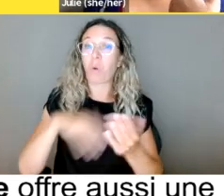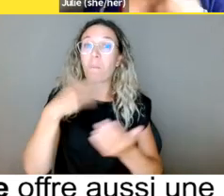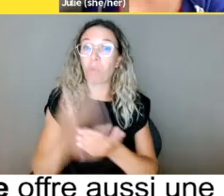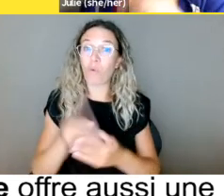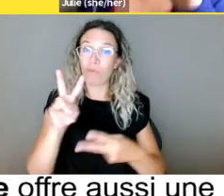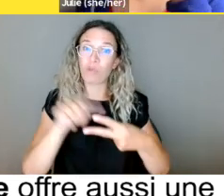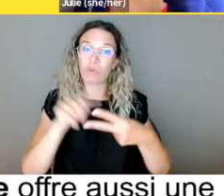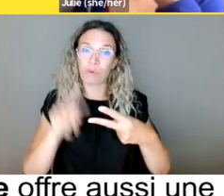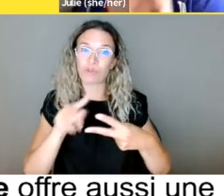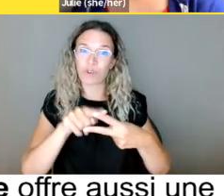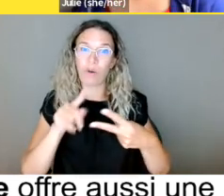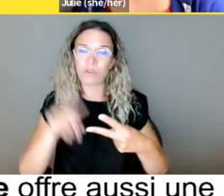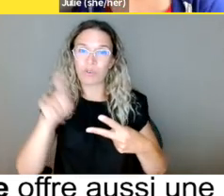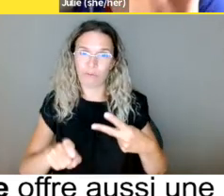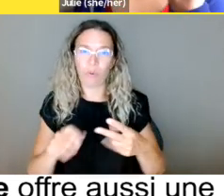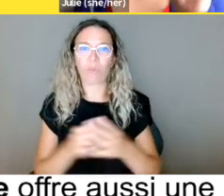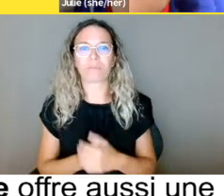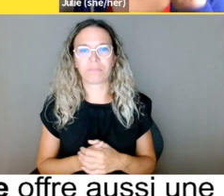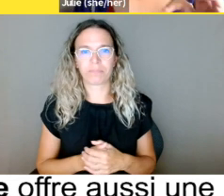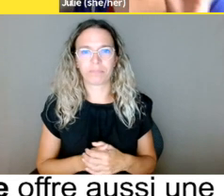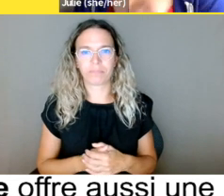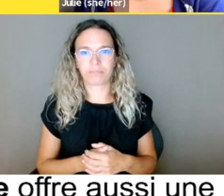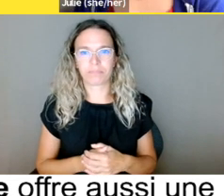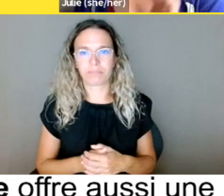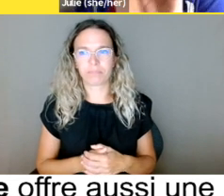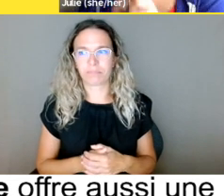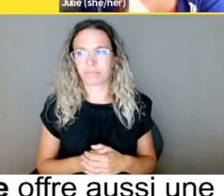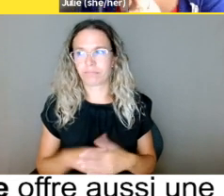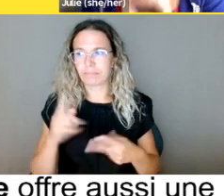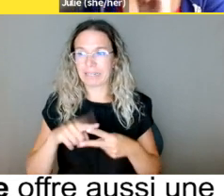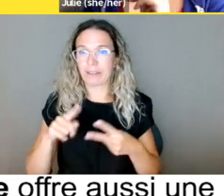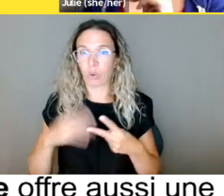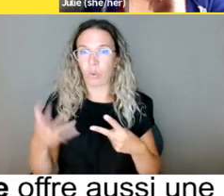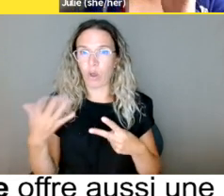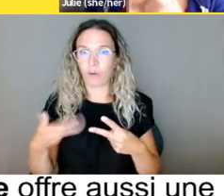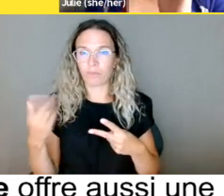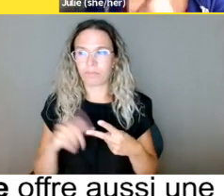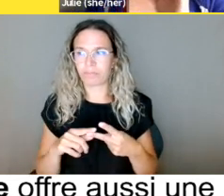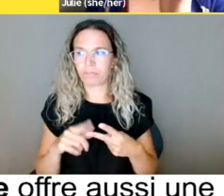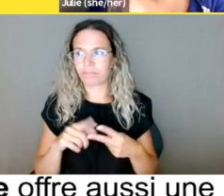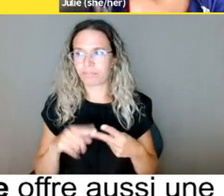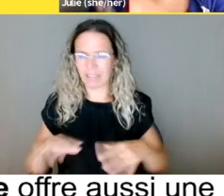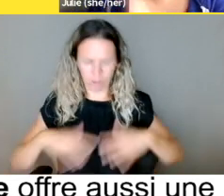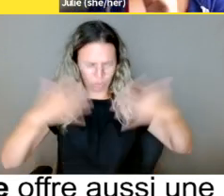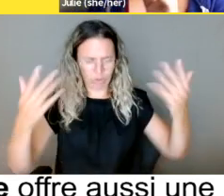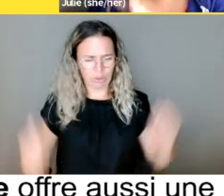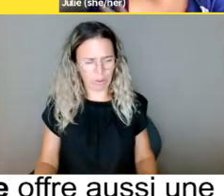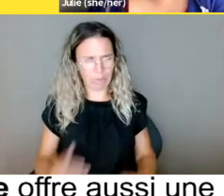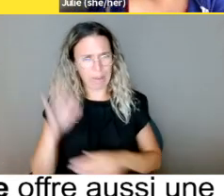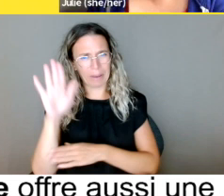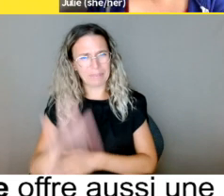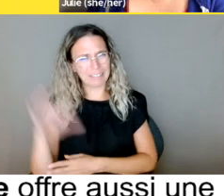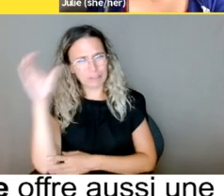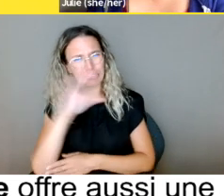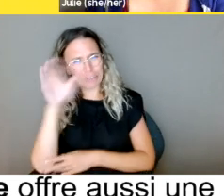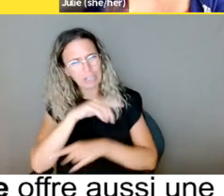ça, que là, vous pouvez porter plainte avec la charte québécoise, mais vous devez prouver les deux, les deux,